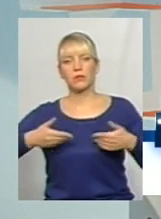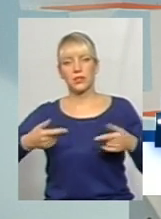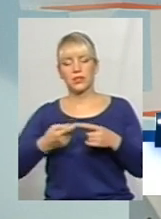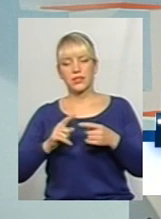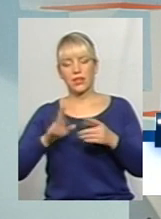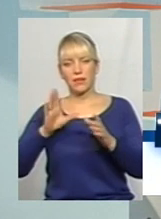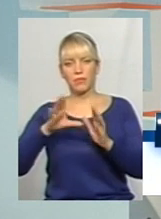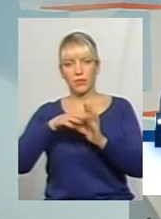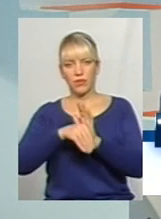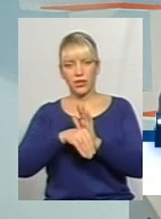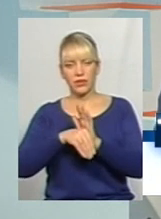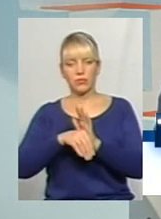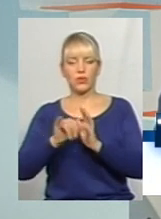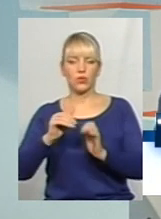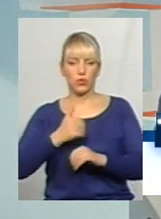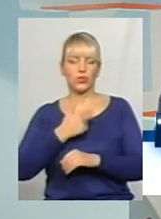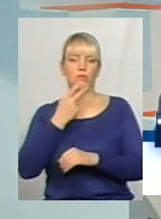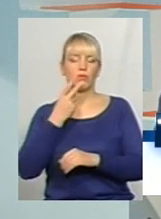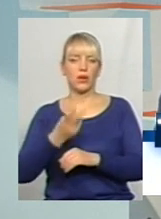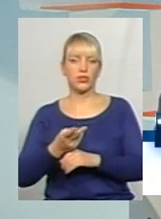запровадили в умовах і хочемо бачити.